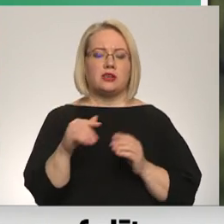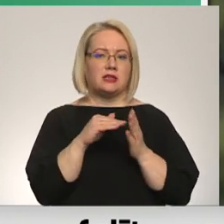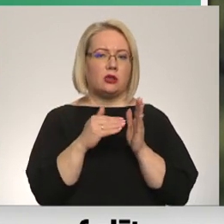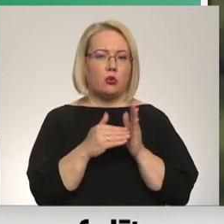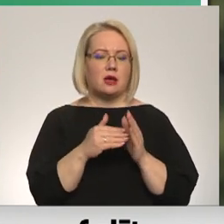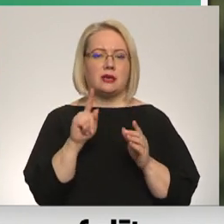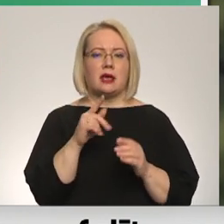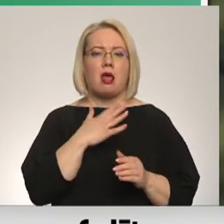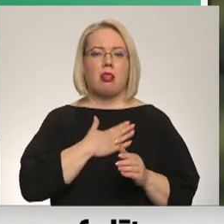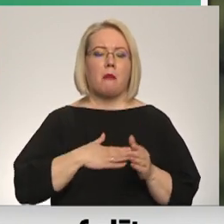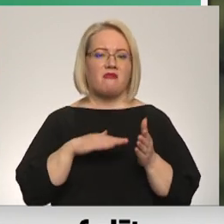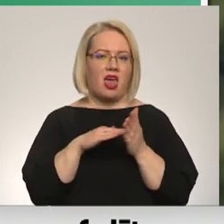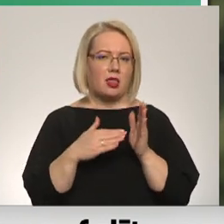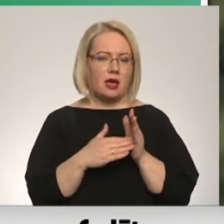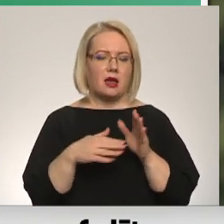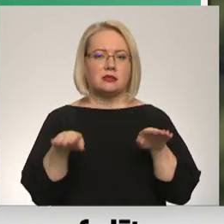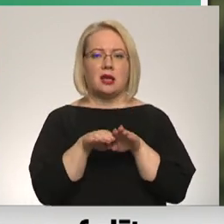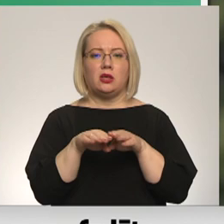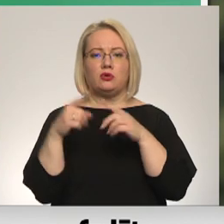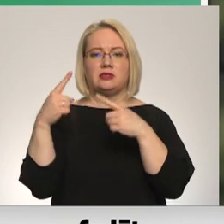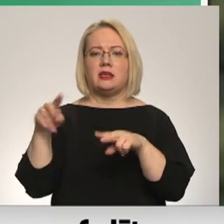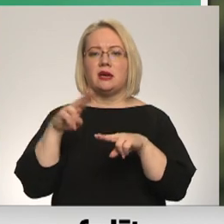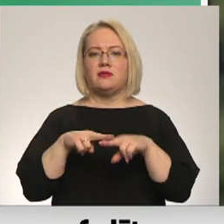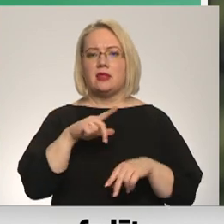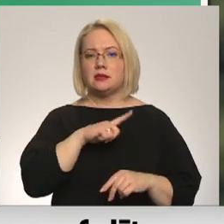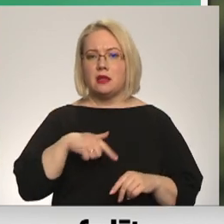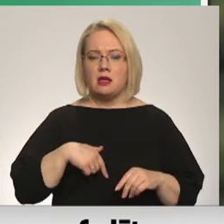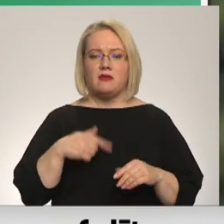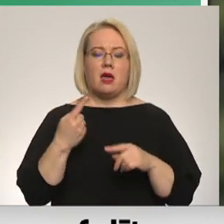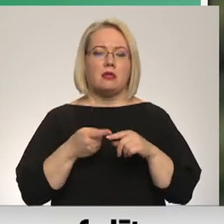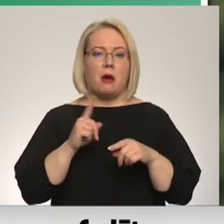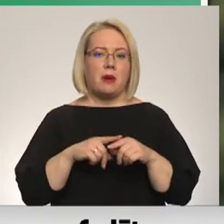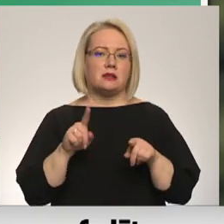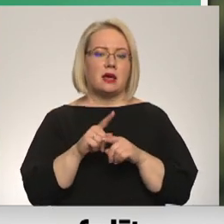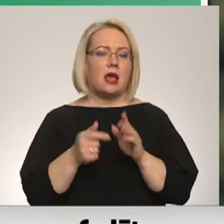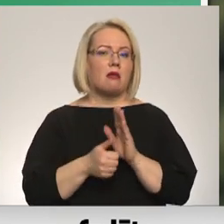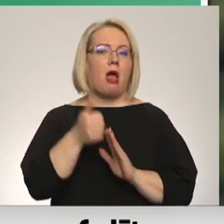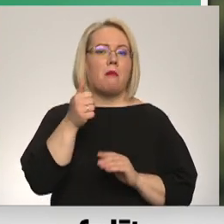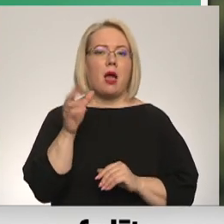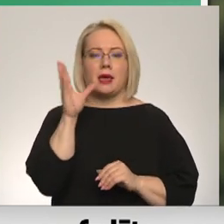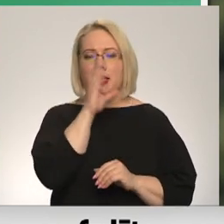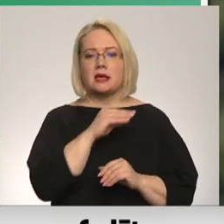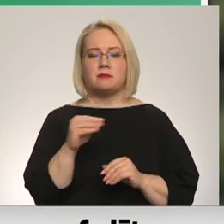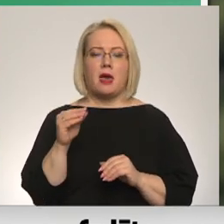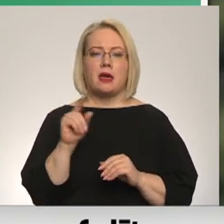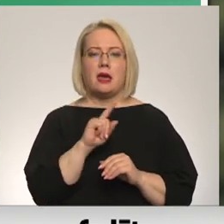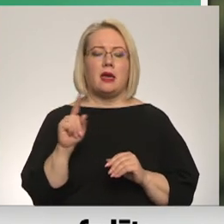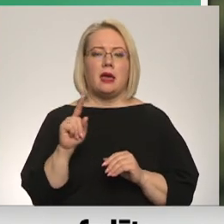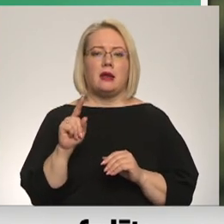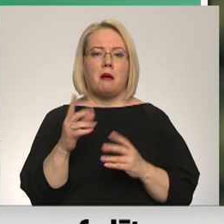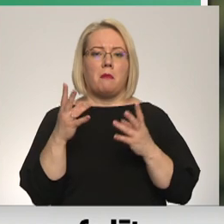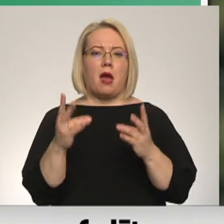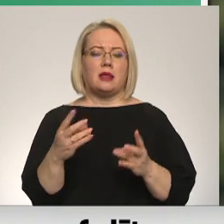ir labvielīgāka kā citur Latvijā, un tāpēc varbūt arī viņam labāks iespējas pārnest ērķu